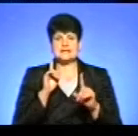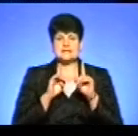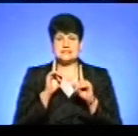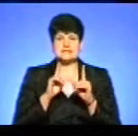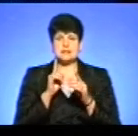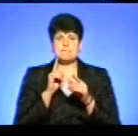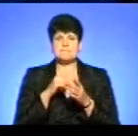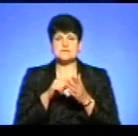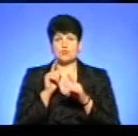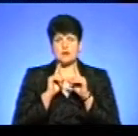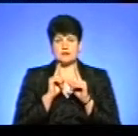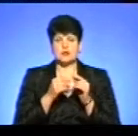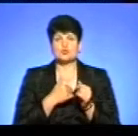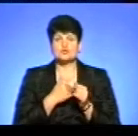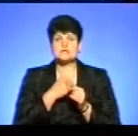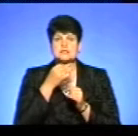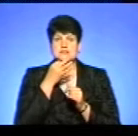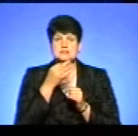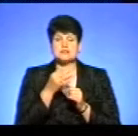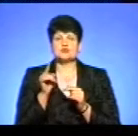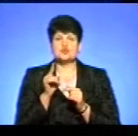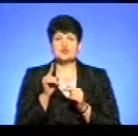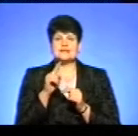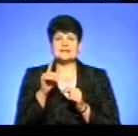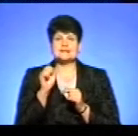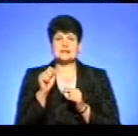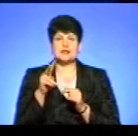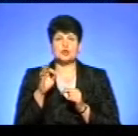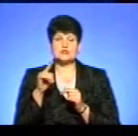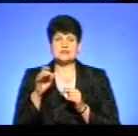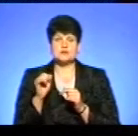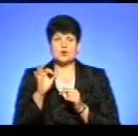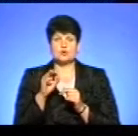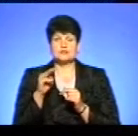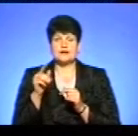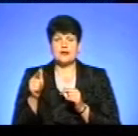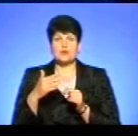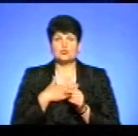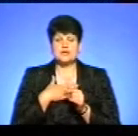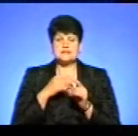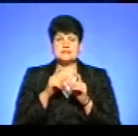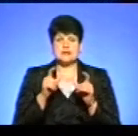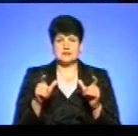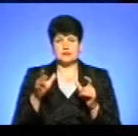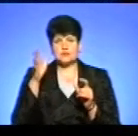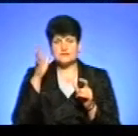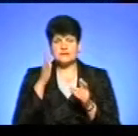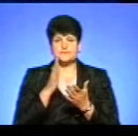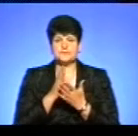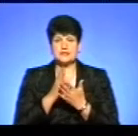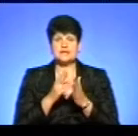міської ради. Хочу зазначити, що із Залозецької ОТГ у нас заклади дошкільної освіти відвідує